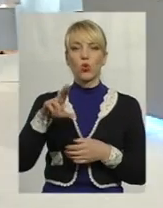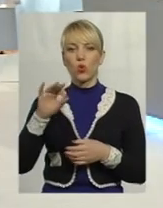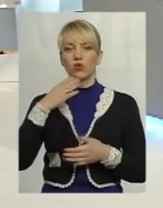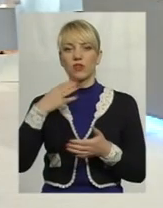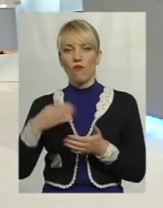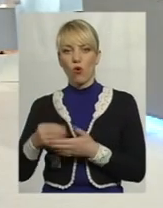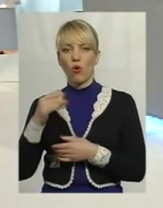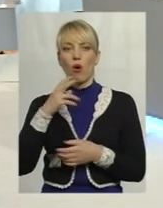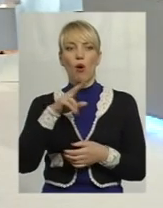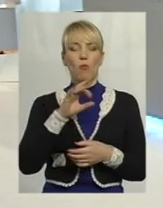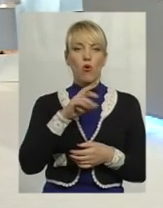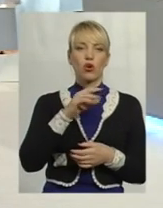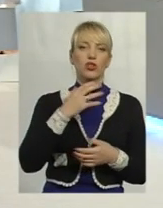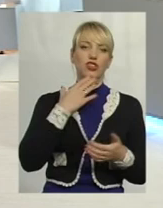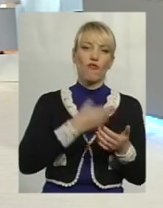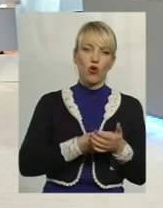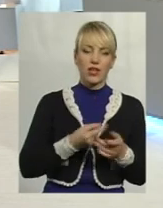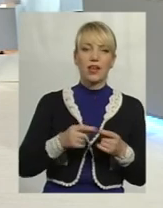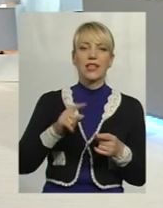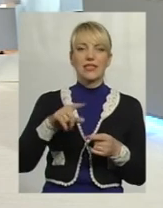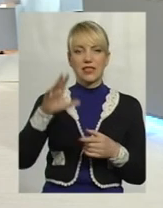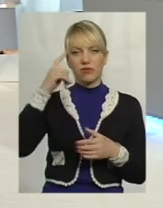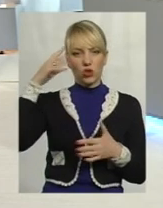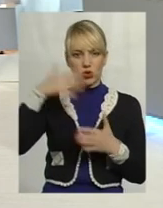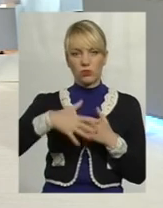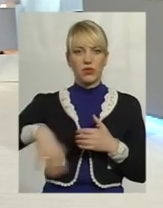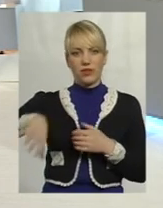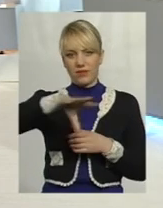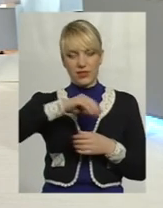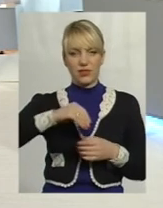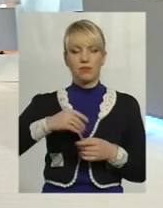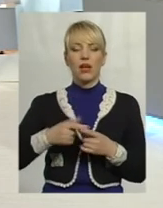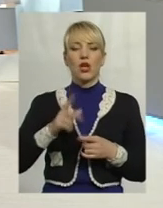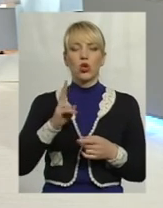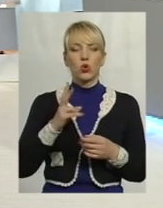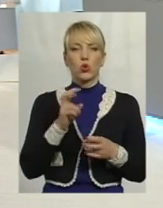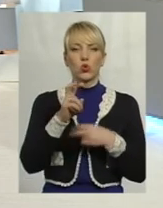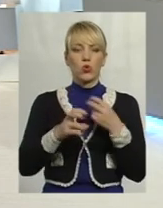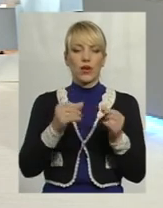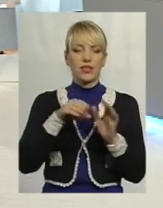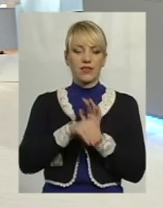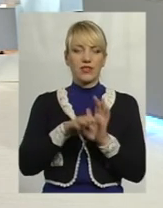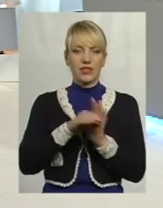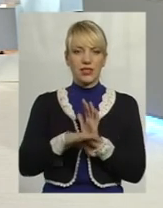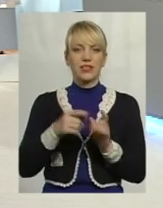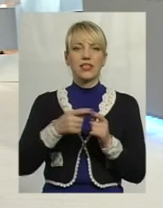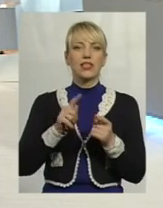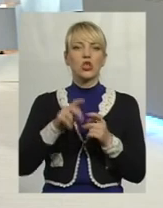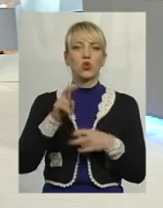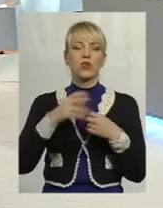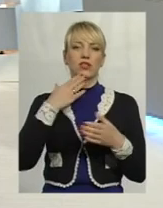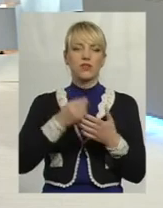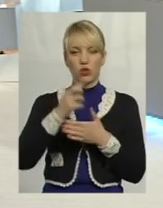мешканці Хмельниччини і ті, хто інвестують, ті, хто шукають інвестицій, шукають їх в своїй країні.